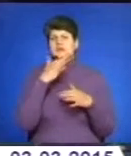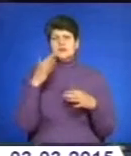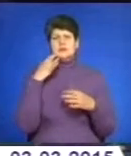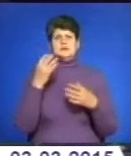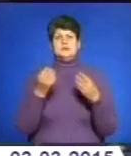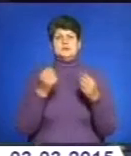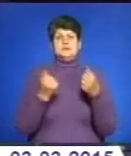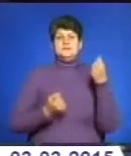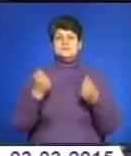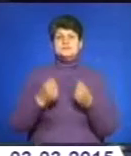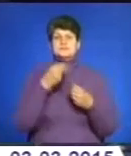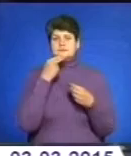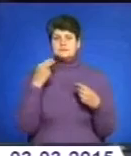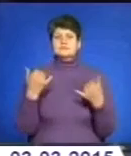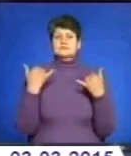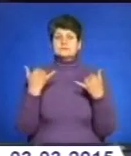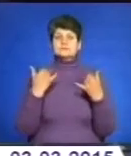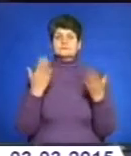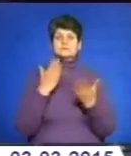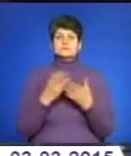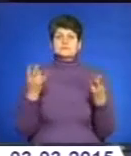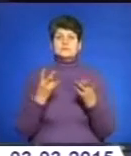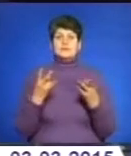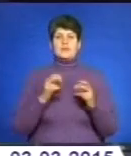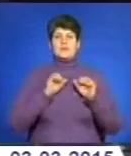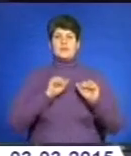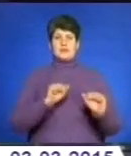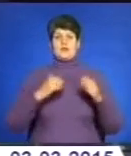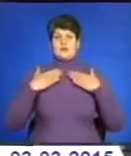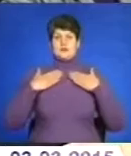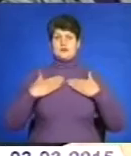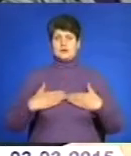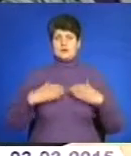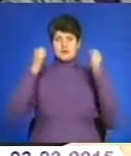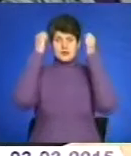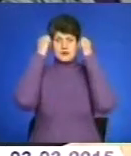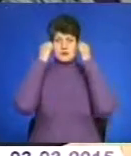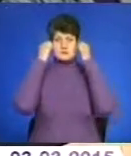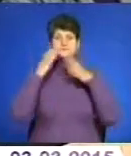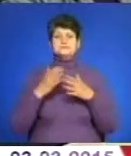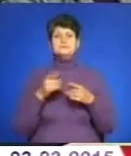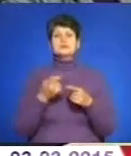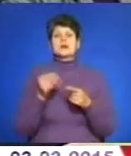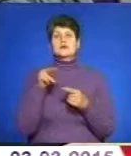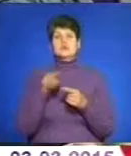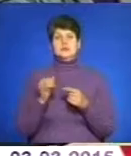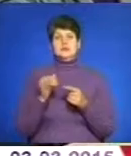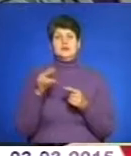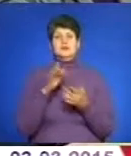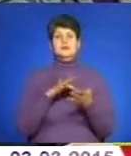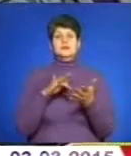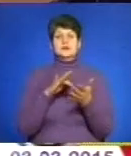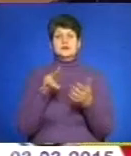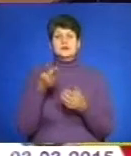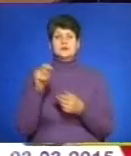продуктами. Наразі у воїнів є потреба у бронежилетах і касках. При логістичному центрі допомоги бійцям